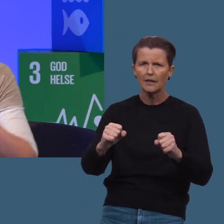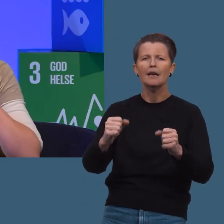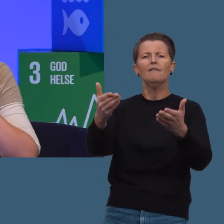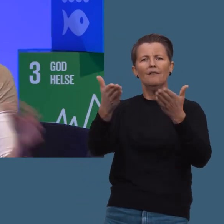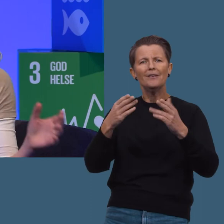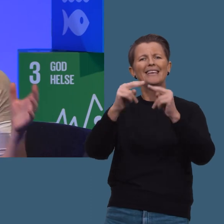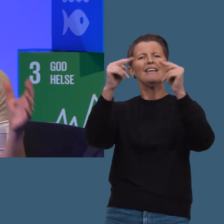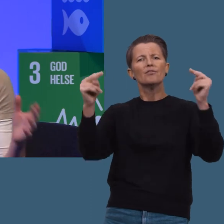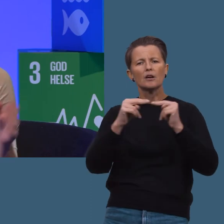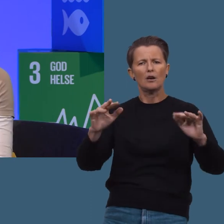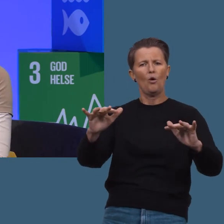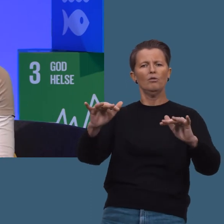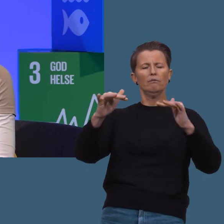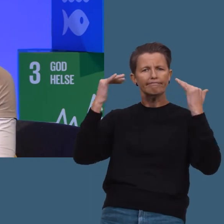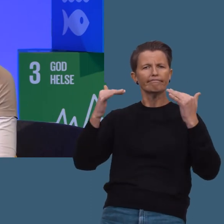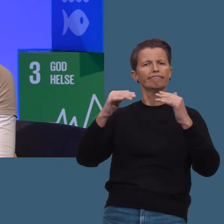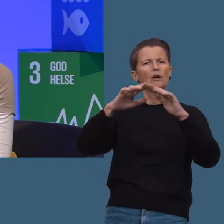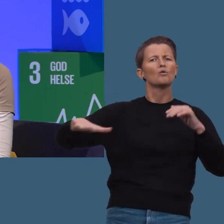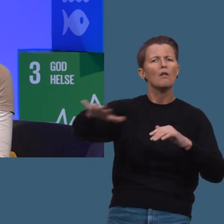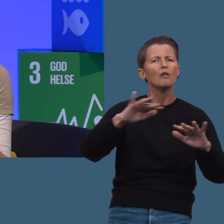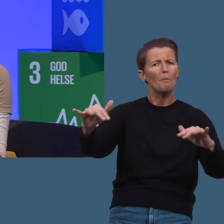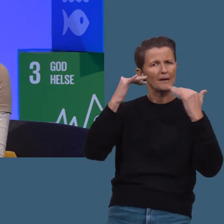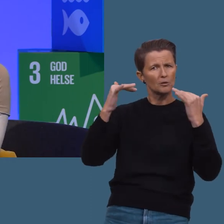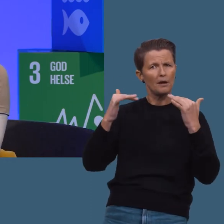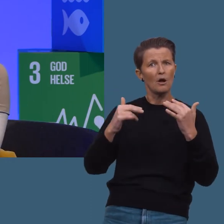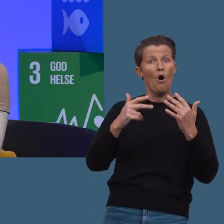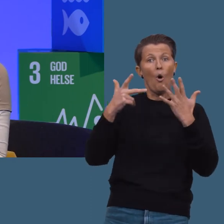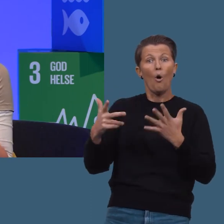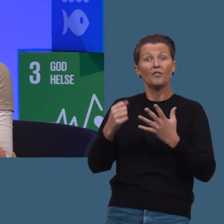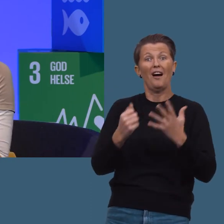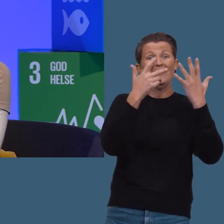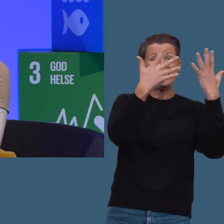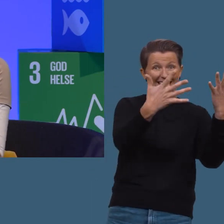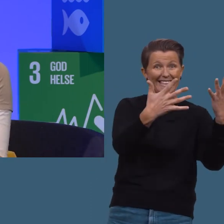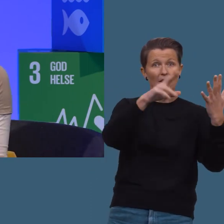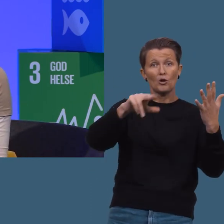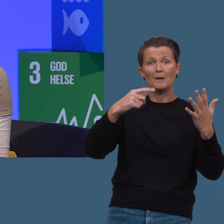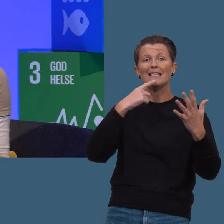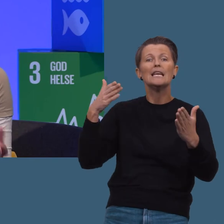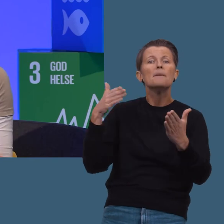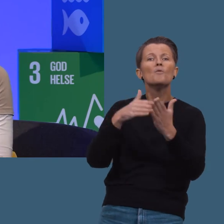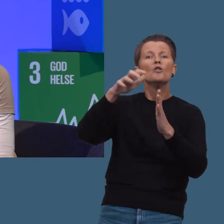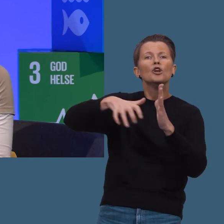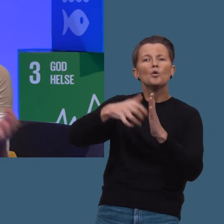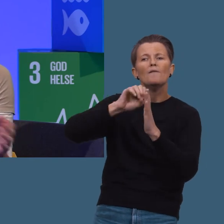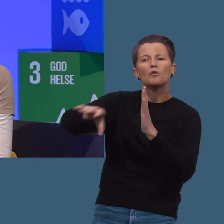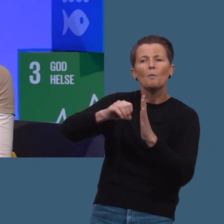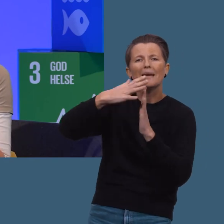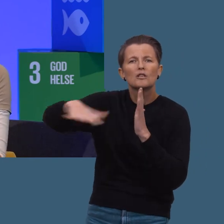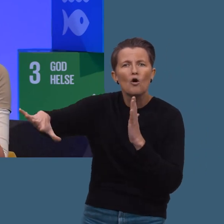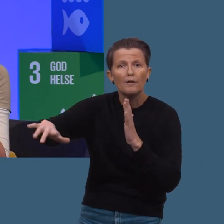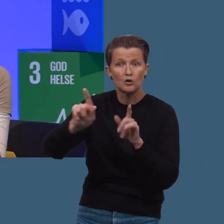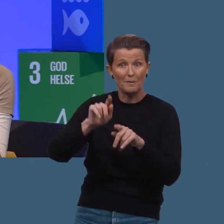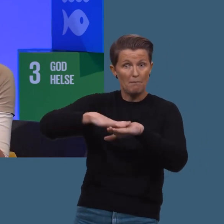gjør jo at man får internasjonal og nasjonal oppmerksomhet. Og nå sier jo 8 av 10 nordmenn at de er imot gruvedomping i sjøen, sånn som de planlegger der.